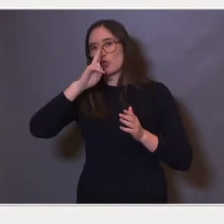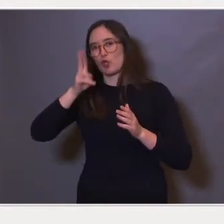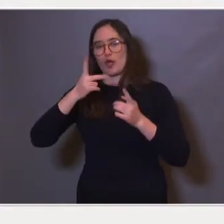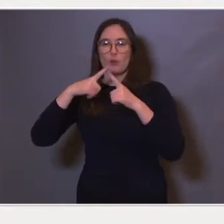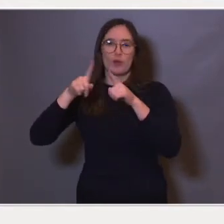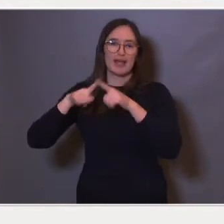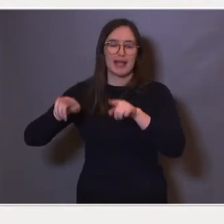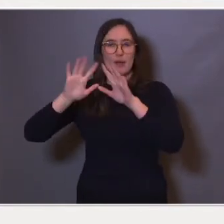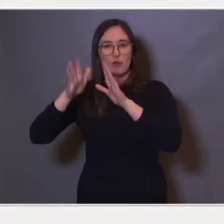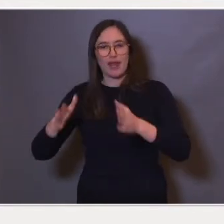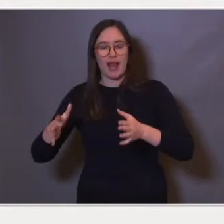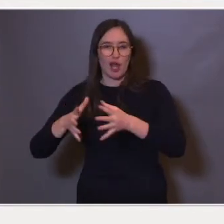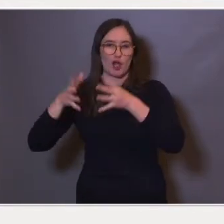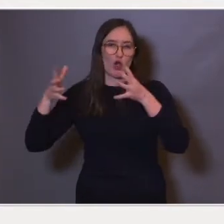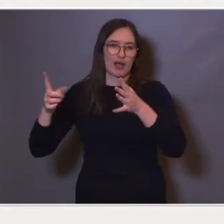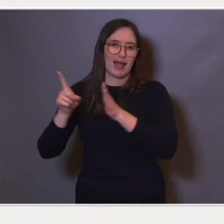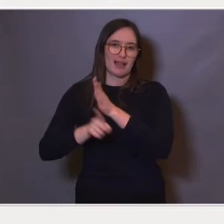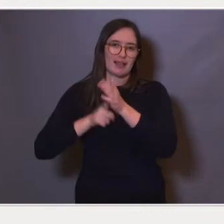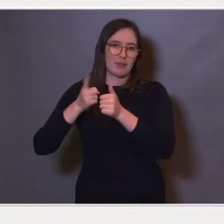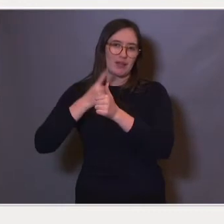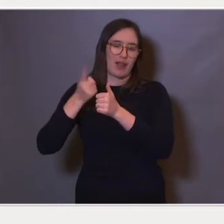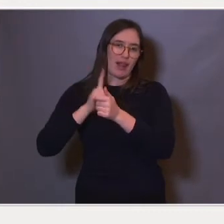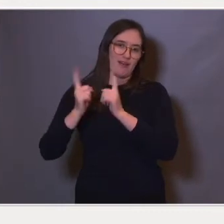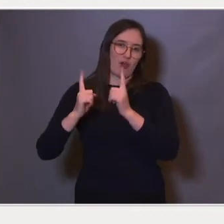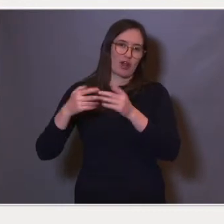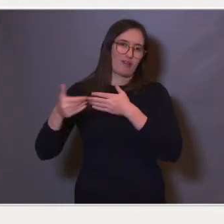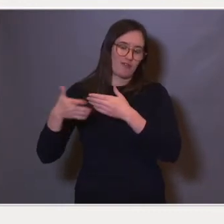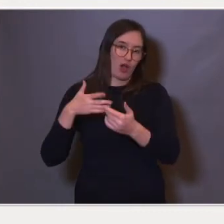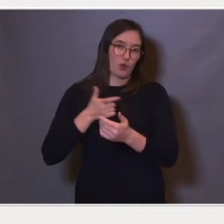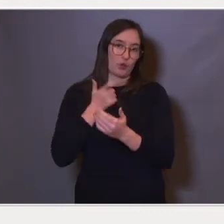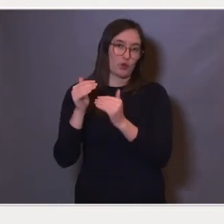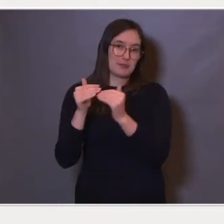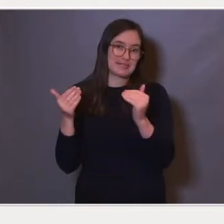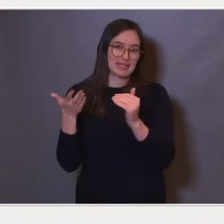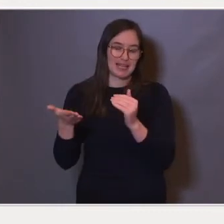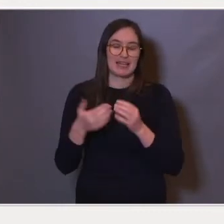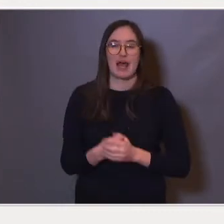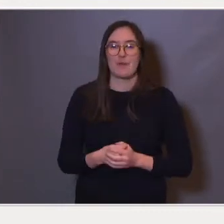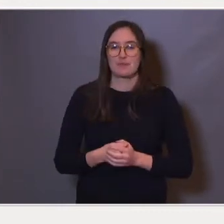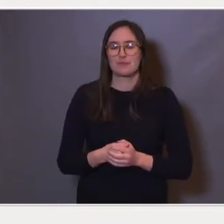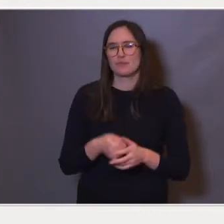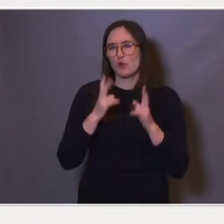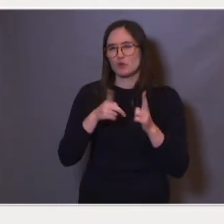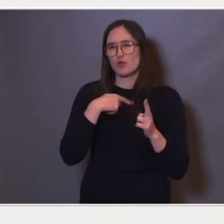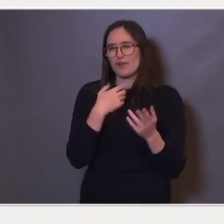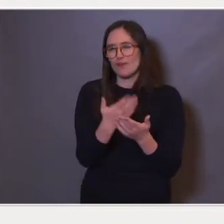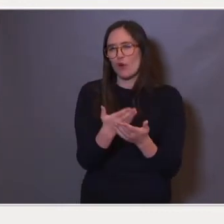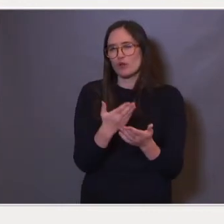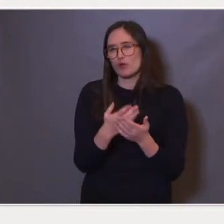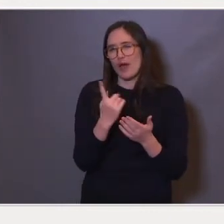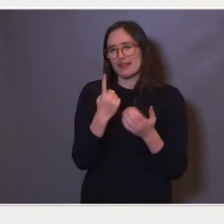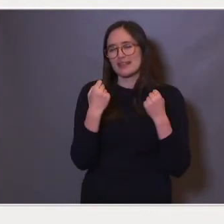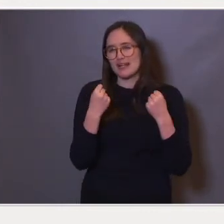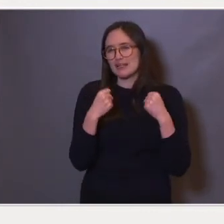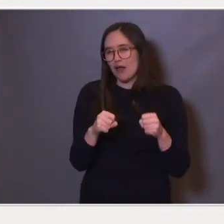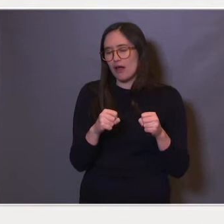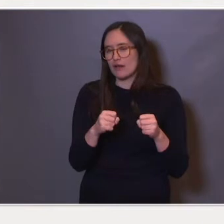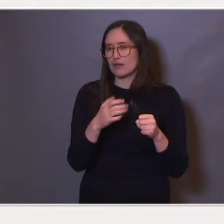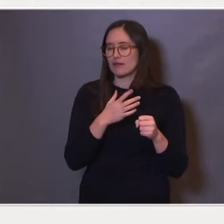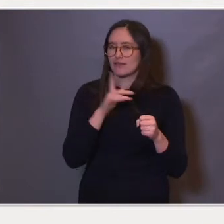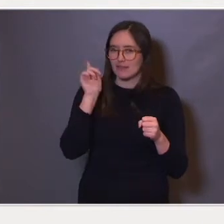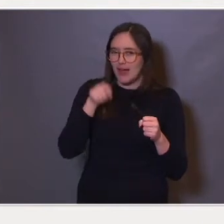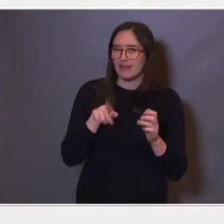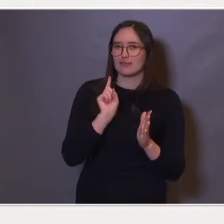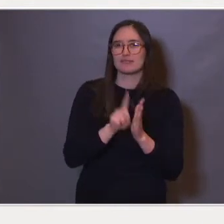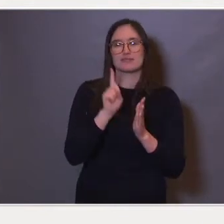timetall i valgfag på ungdomstrinnene. Og så har vi foreslått et tiltak som vi vet vil ha umiddelbar effekt på